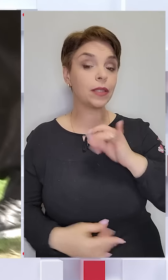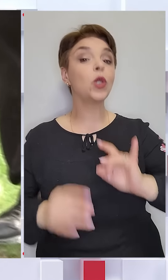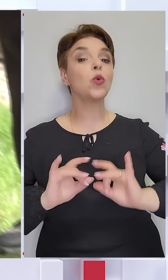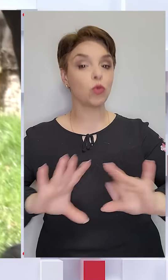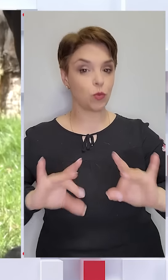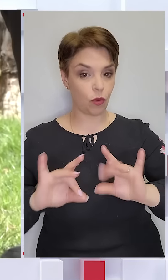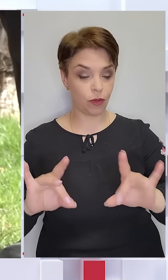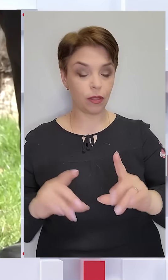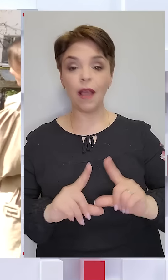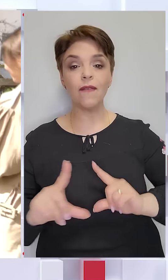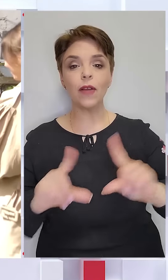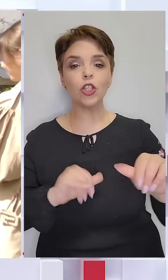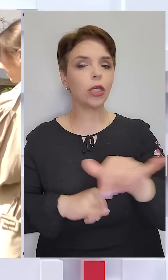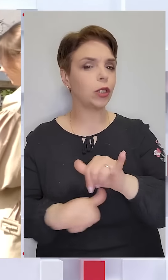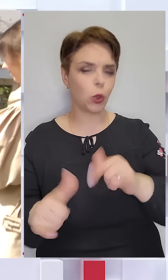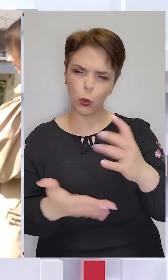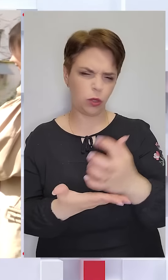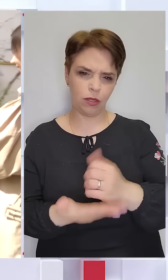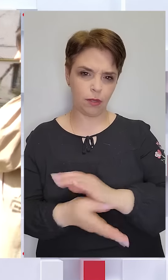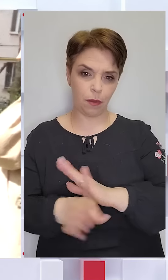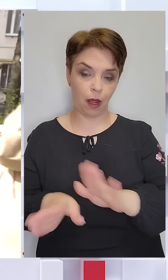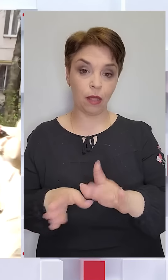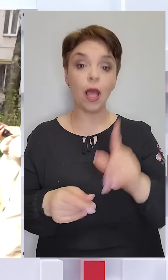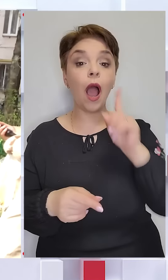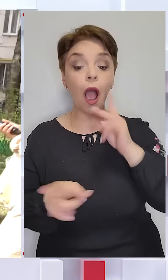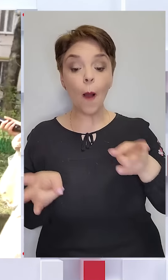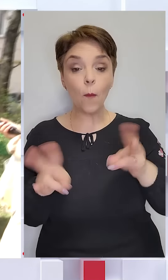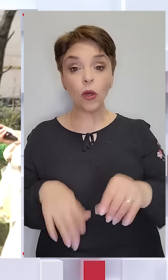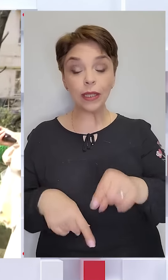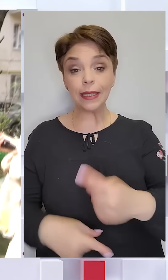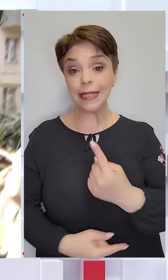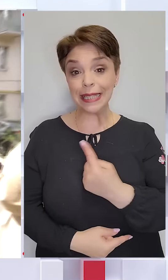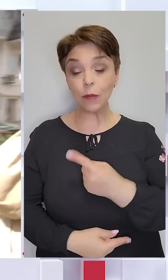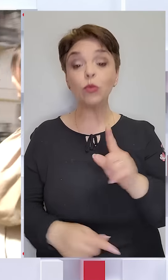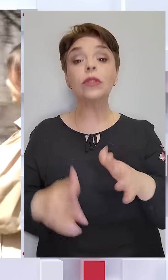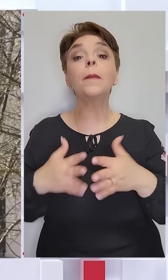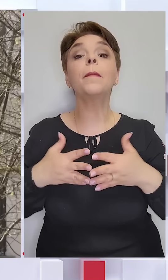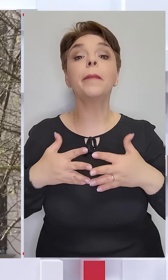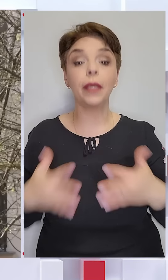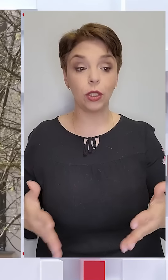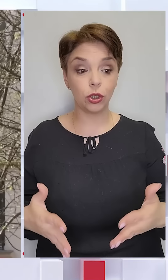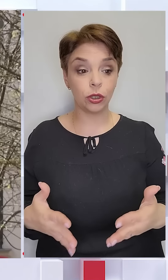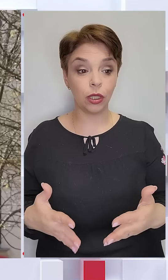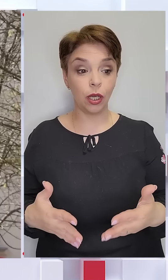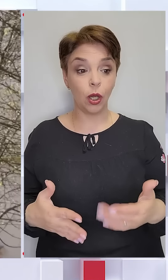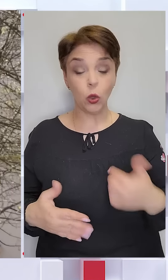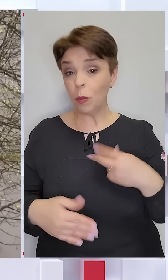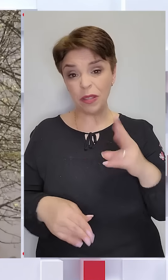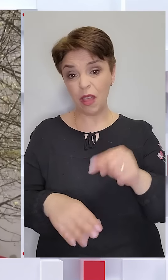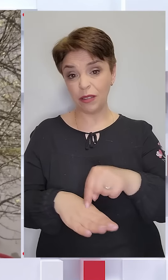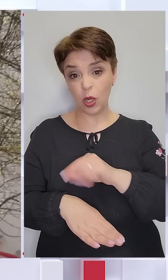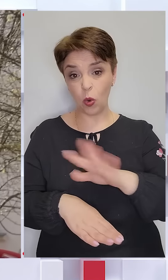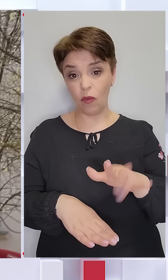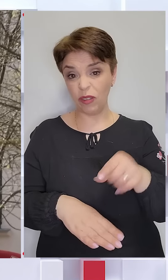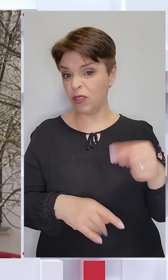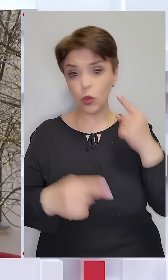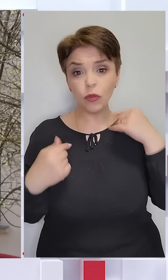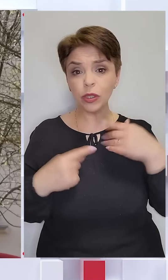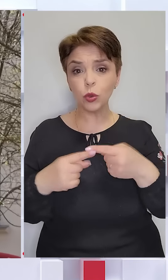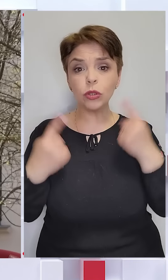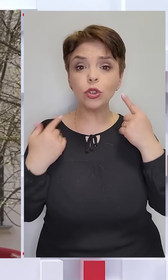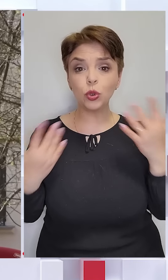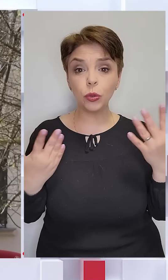розповідає, виїжджати нікуди не збиралися, а покидати її саму тим більше. Марго ніяк не реагувала. Вона цього не чує.